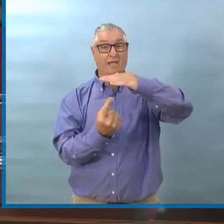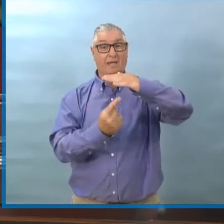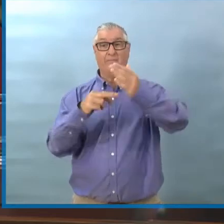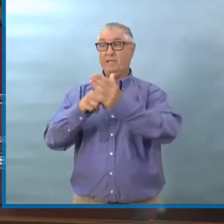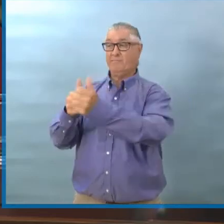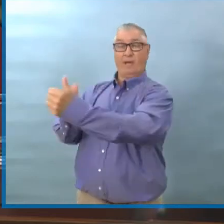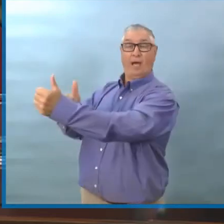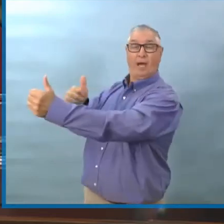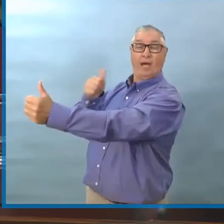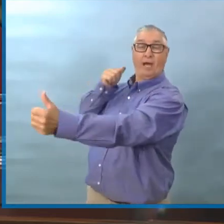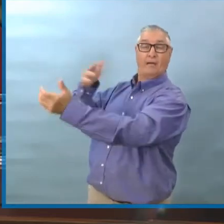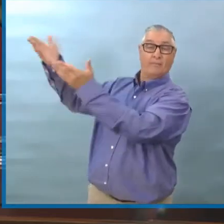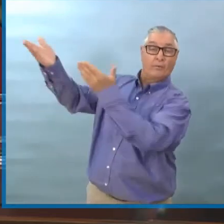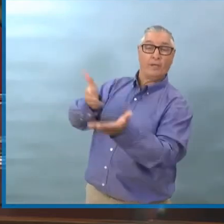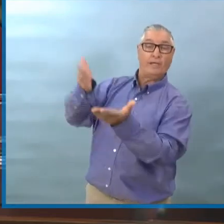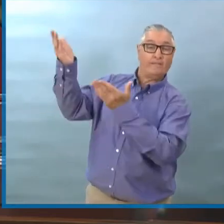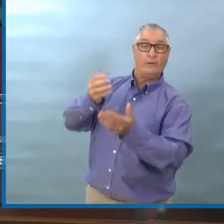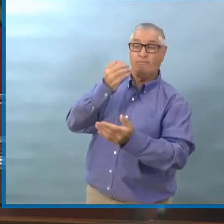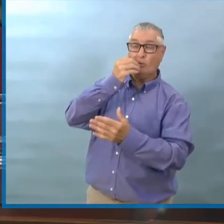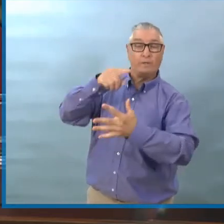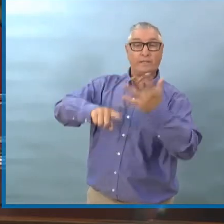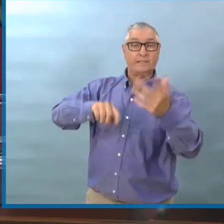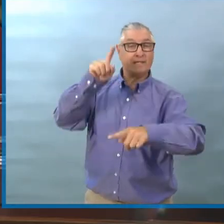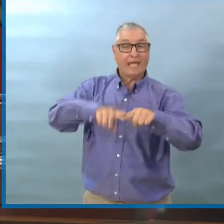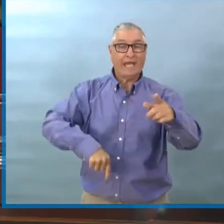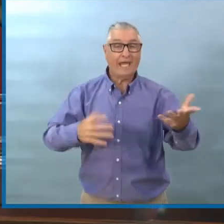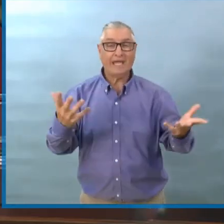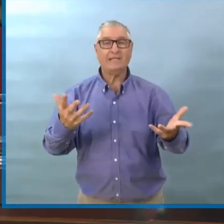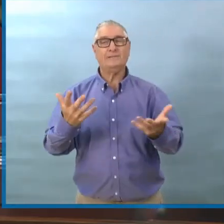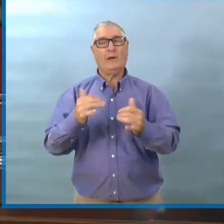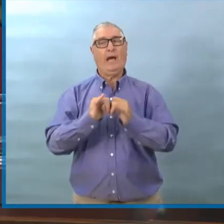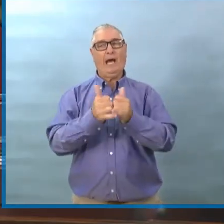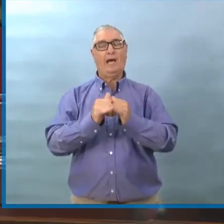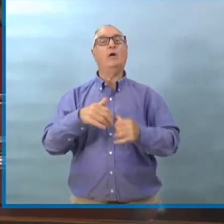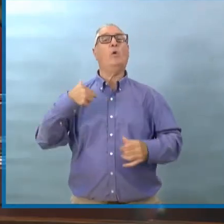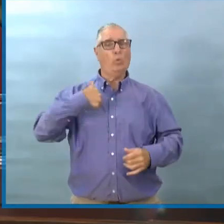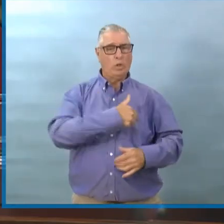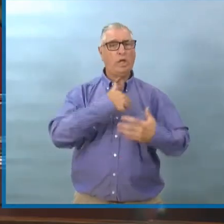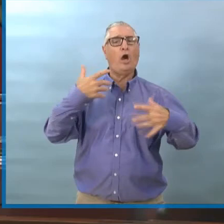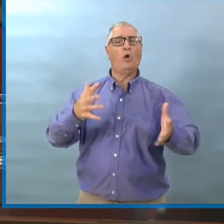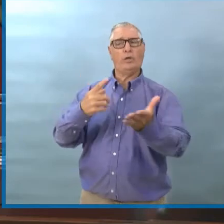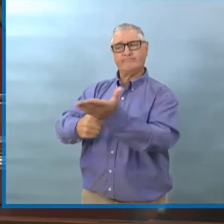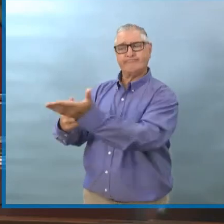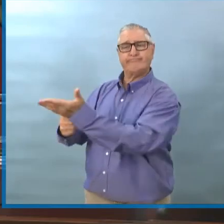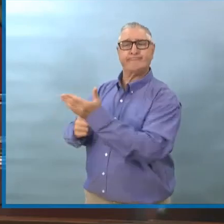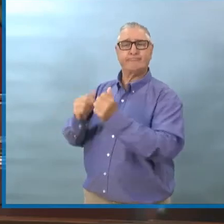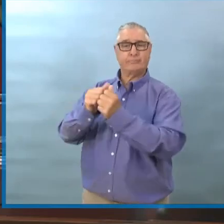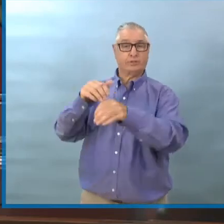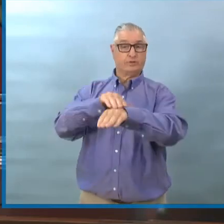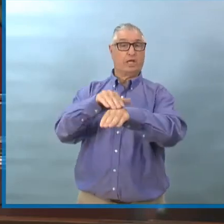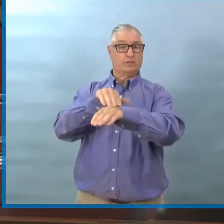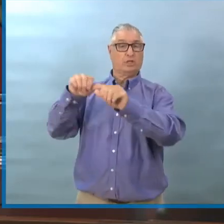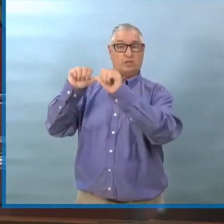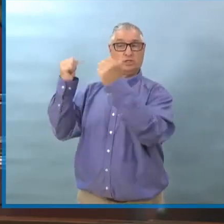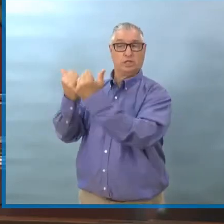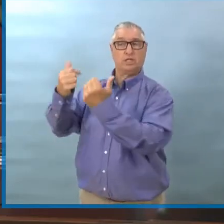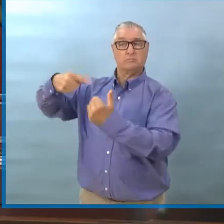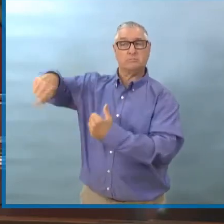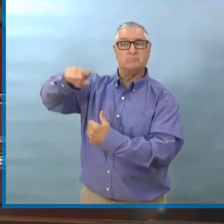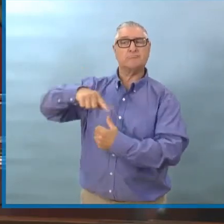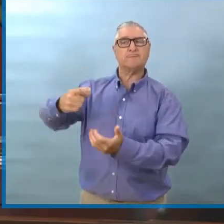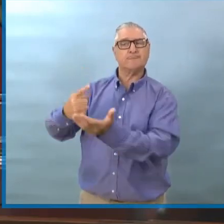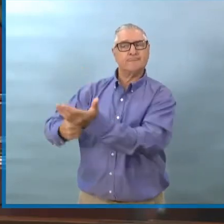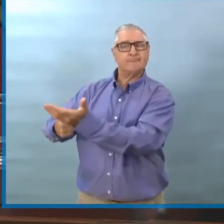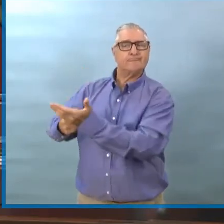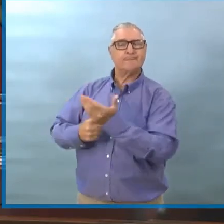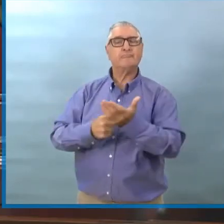seraient compromises. Donc, on a communiqué avec les camionneurs pour vraiment surveiller de très près les symptômes, éviter